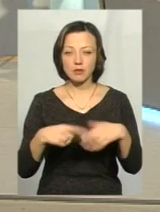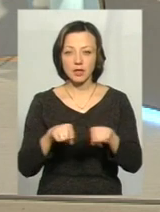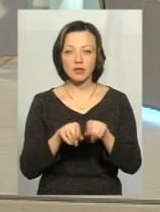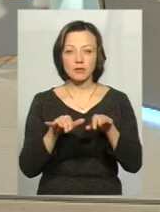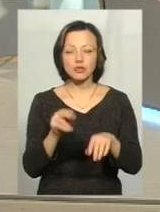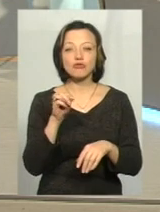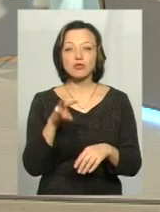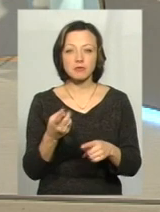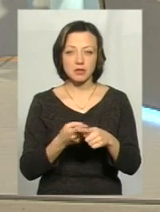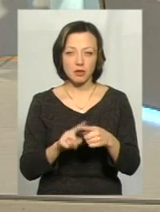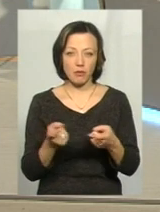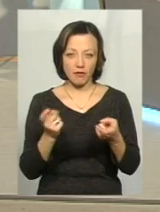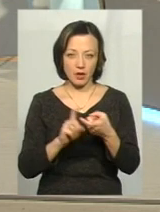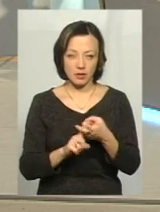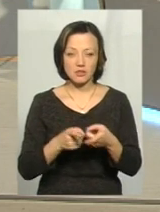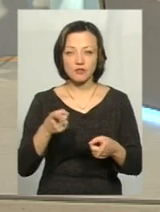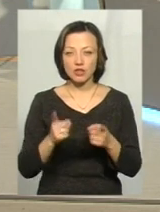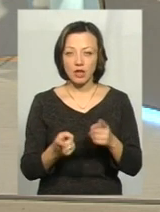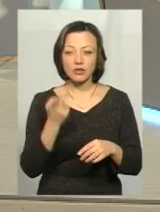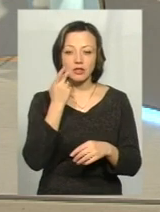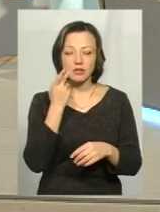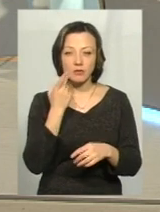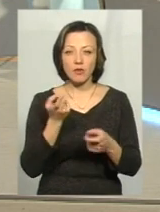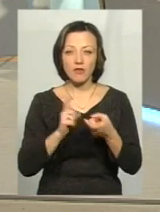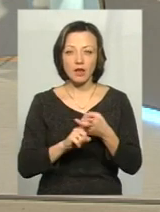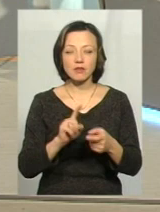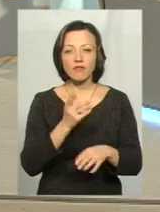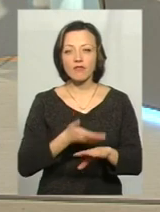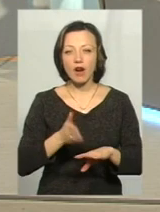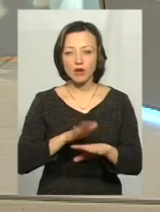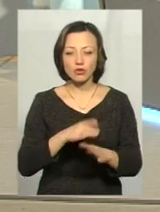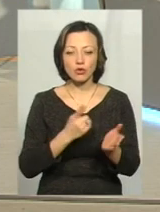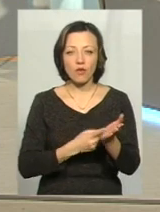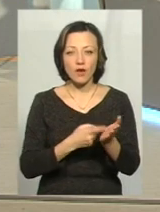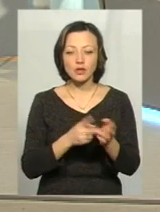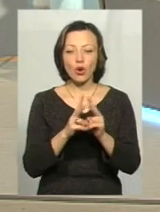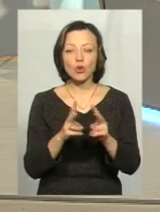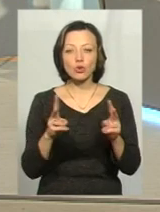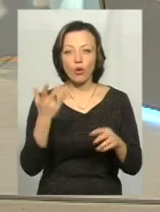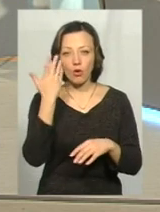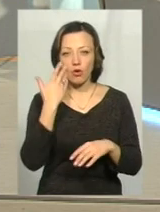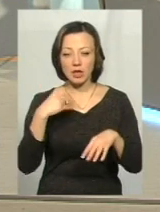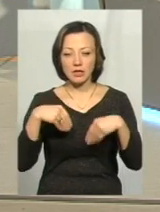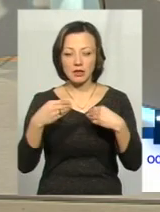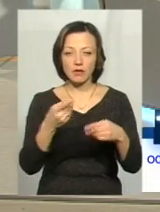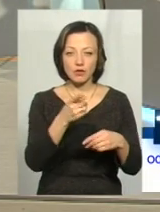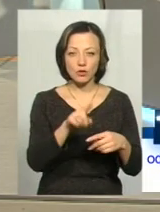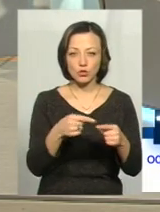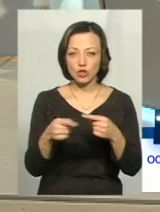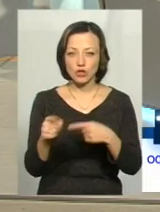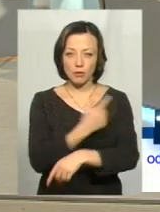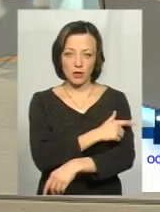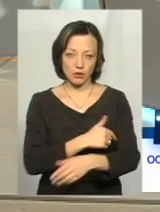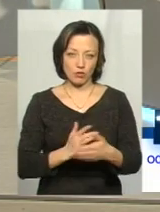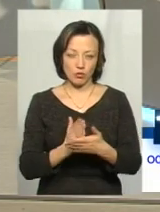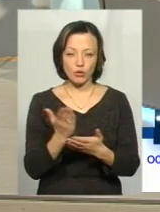З чим це пов'язано? Зазвичай це пов'язано з тим, що дуже важко довести, хто коли надавав ту чи іншу медичну